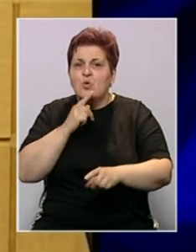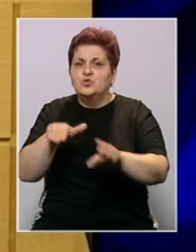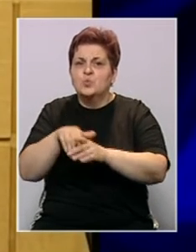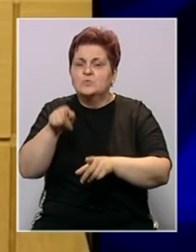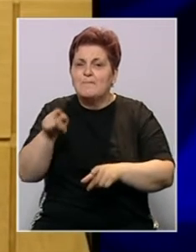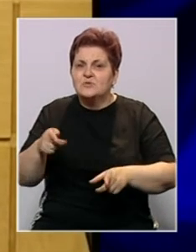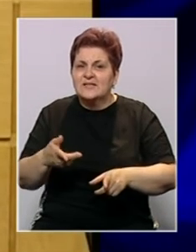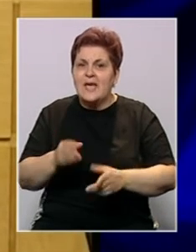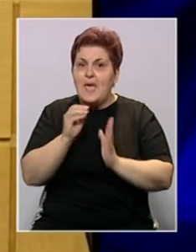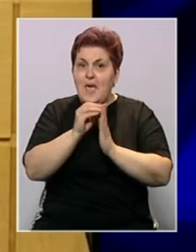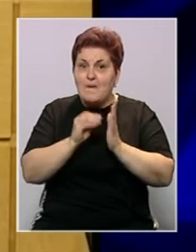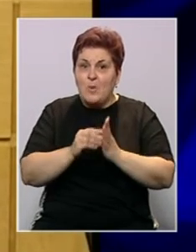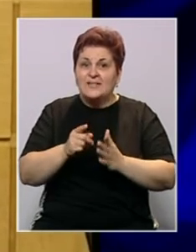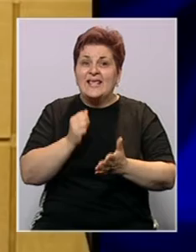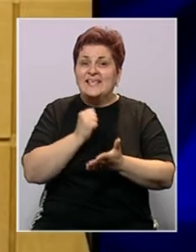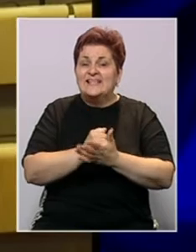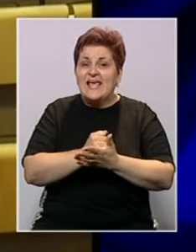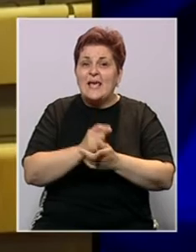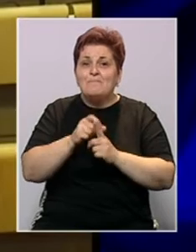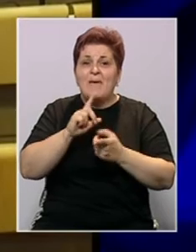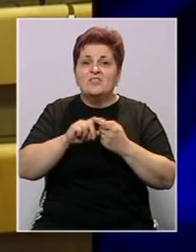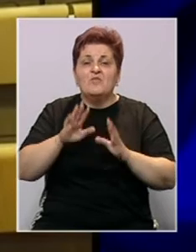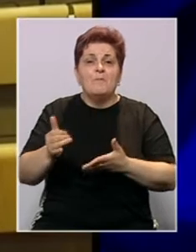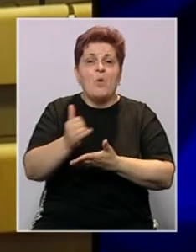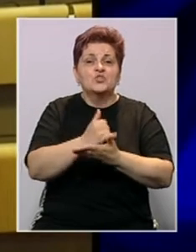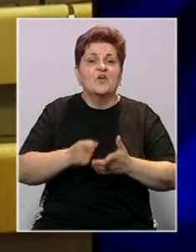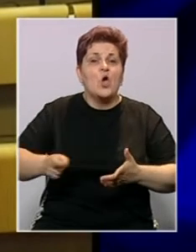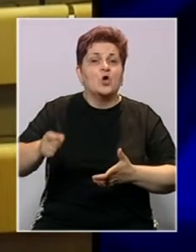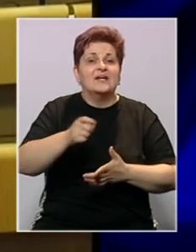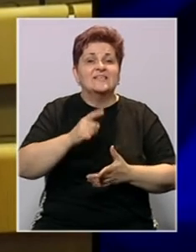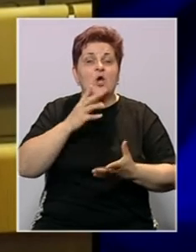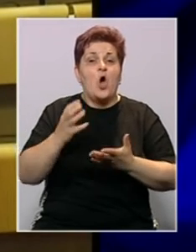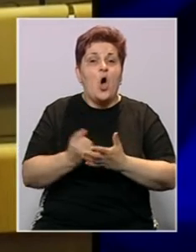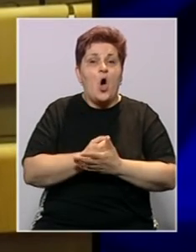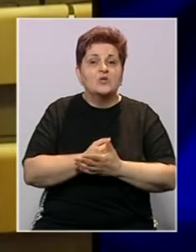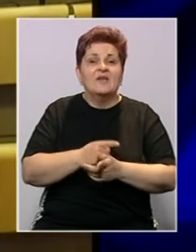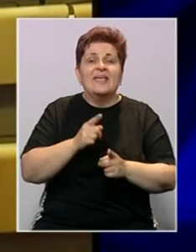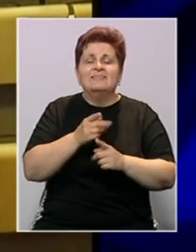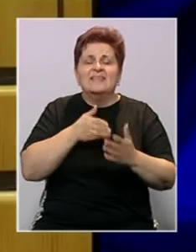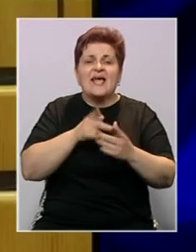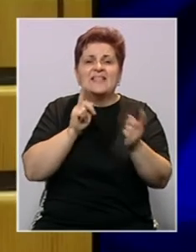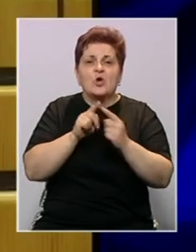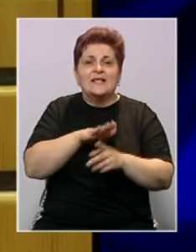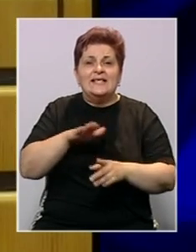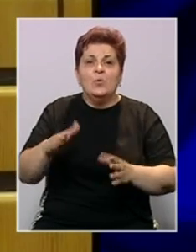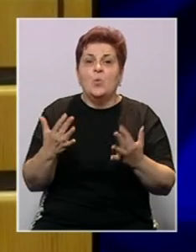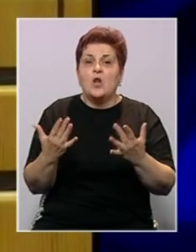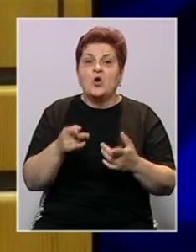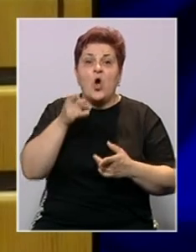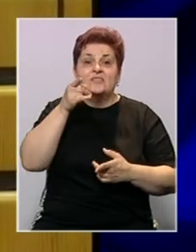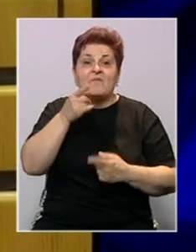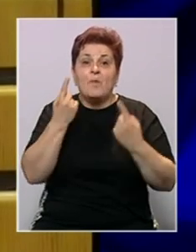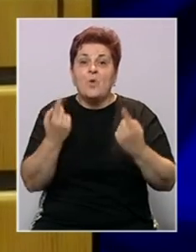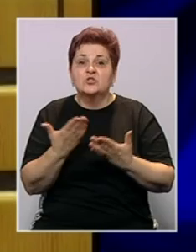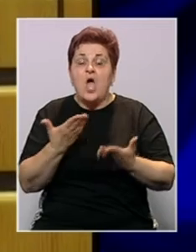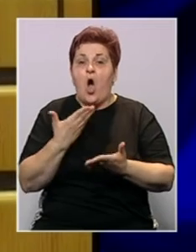uposlenika. Podatke iz registra pedofila moći će koristiti organizacije koje ostvaruju neposredan kontakt sa djecom ukoliko za tako